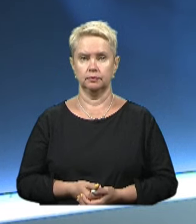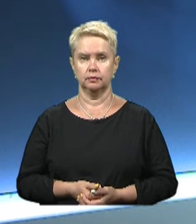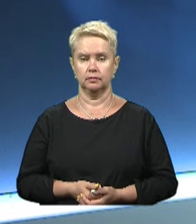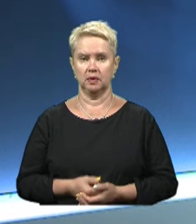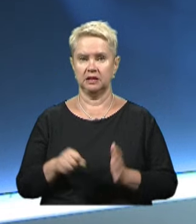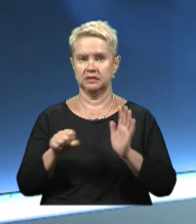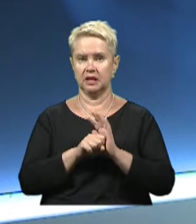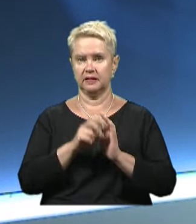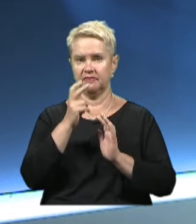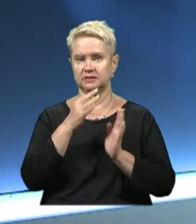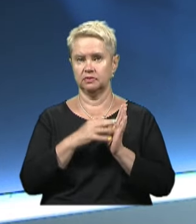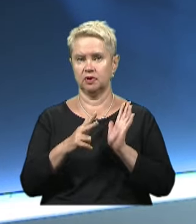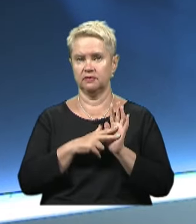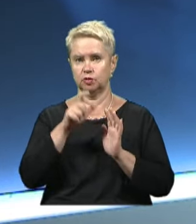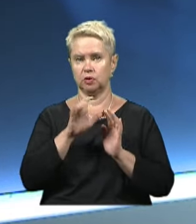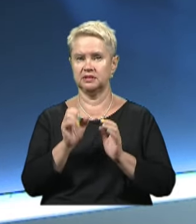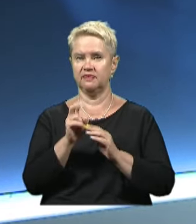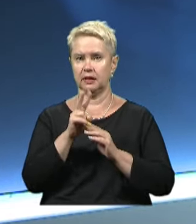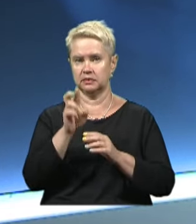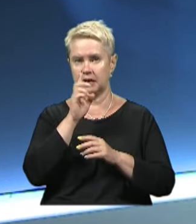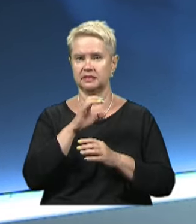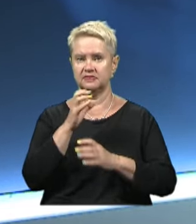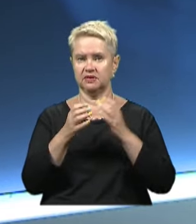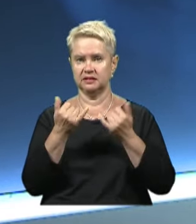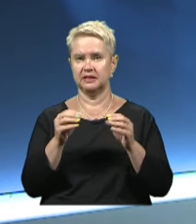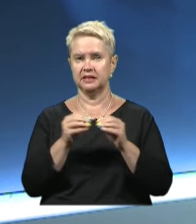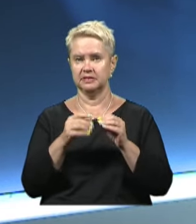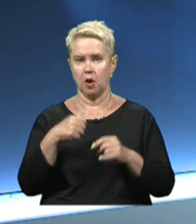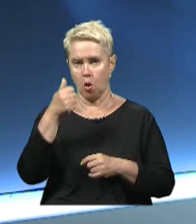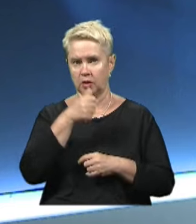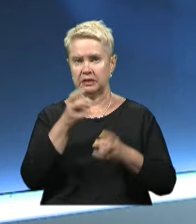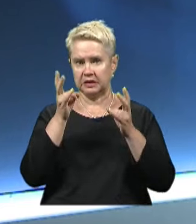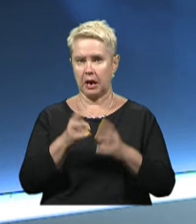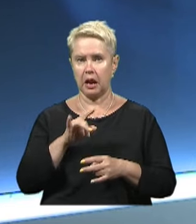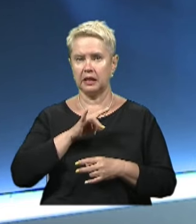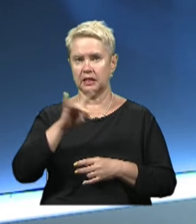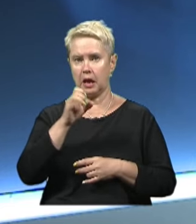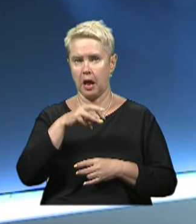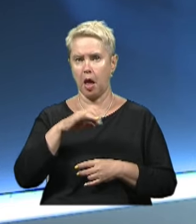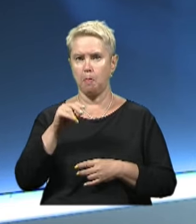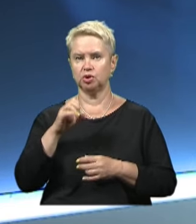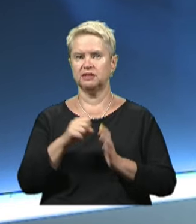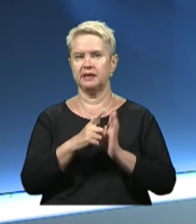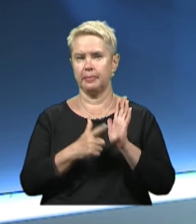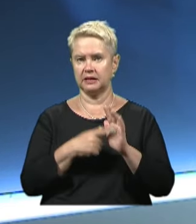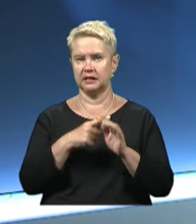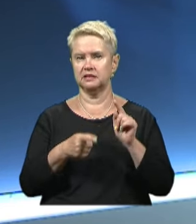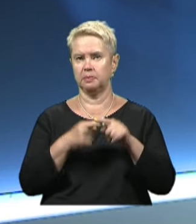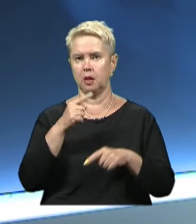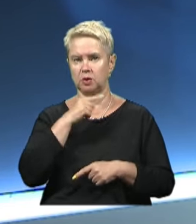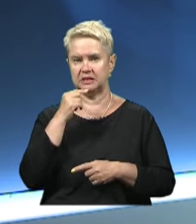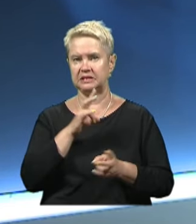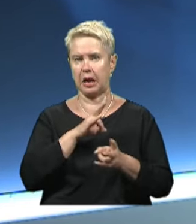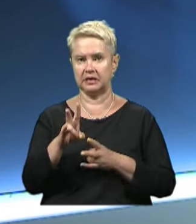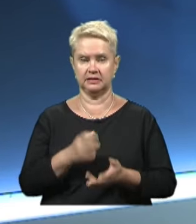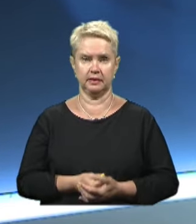Загинуло 298 людей з 12 країн світу. До сьогодні десяті роковини трагедії літака MH17, який збило російські